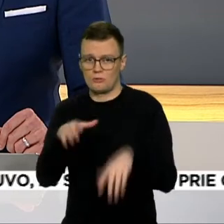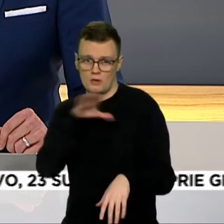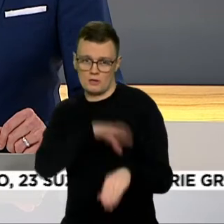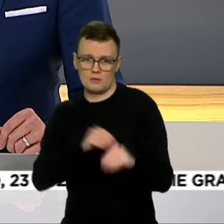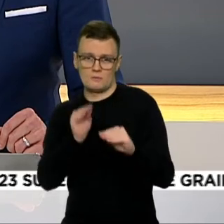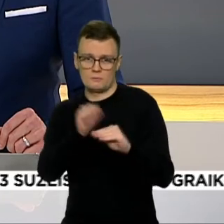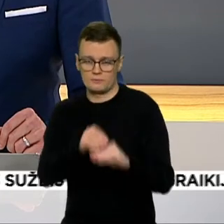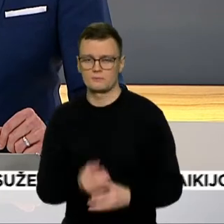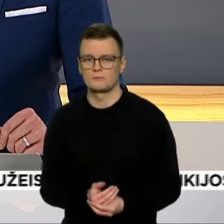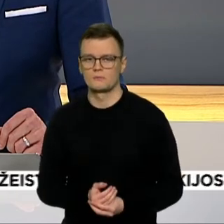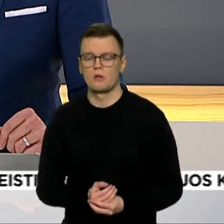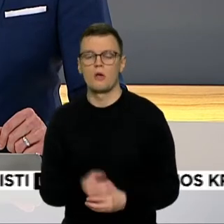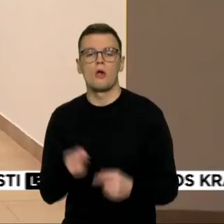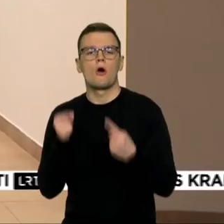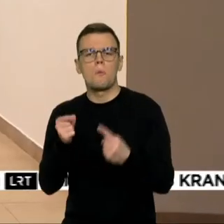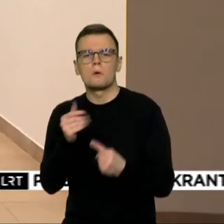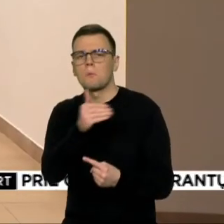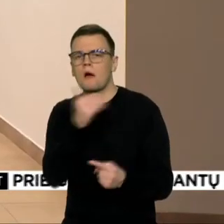opozicinių partijų vadovai.